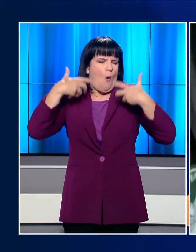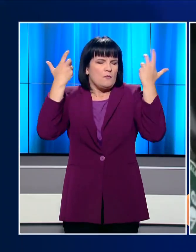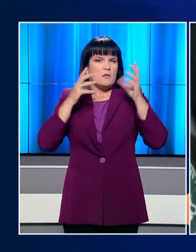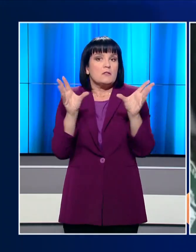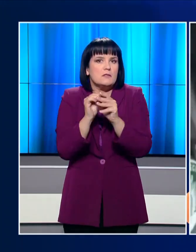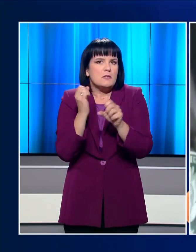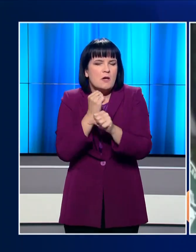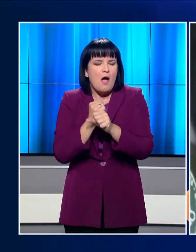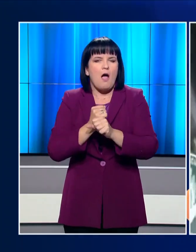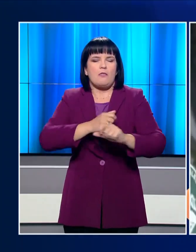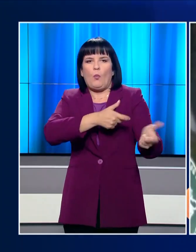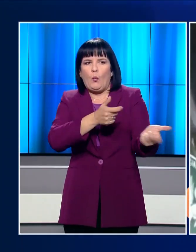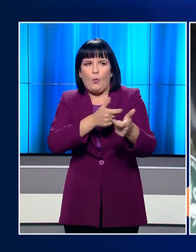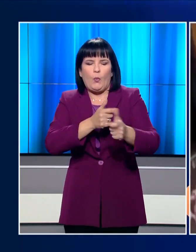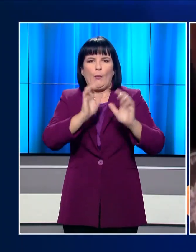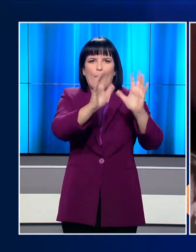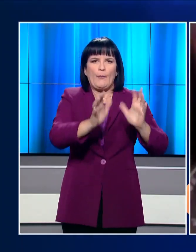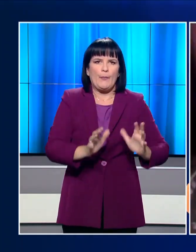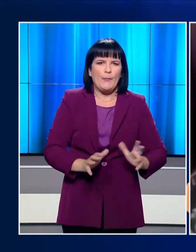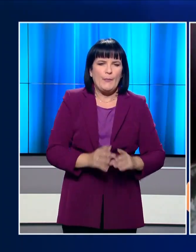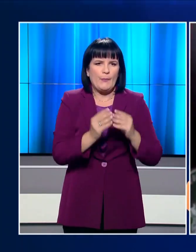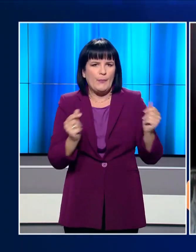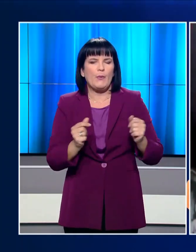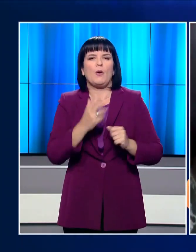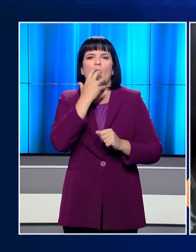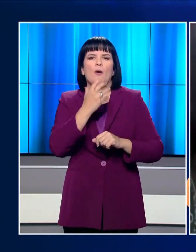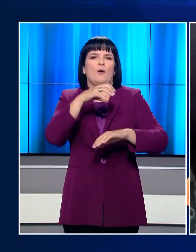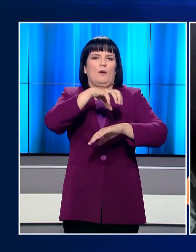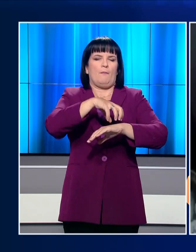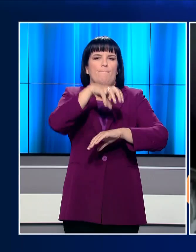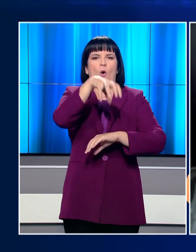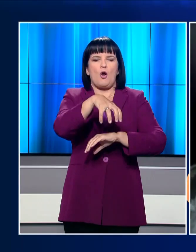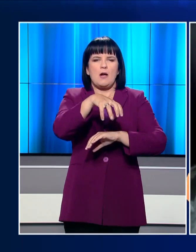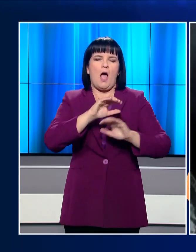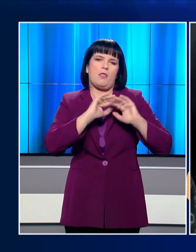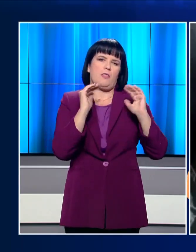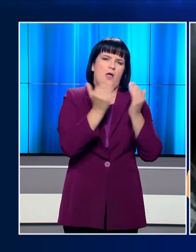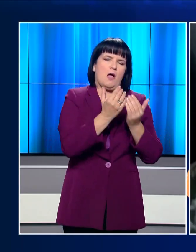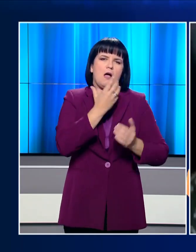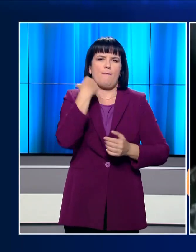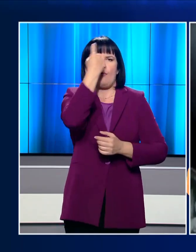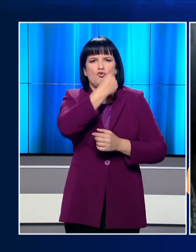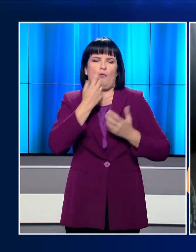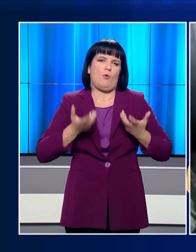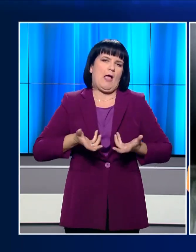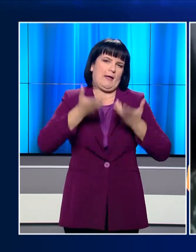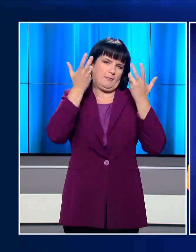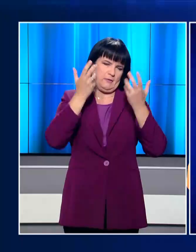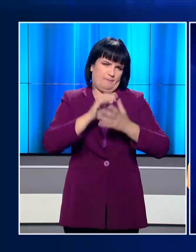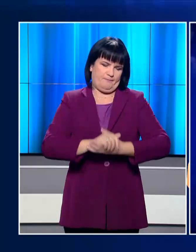συναδελφοί του προσπαθούν να σβήσουν τη φωτιά. Ο άντρας νοσηλεύεται σε μονάδα αυξημένης φροντίδας με σοβαρά εγκαύματα στο πρόσωπο.